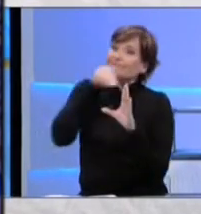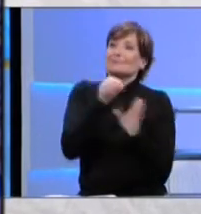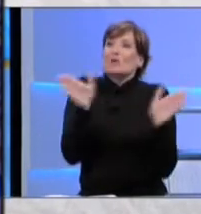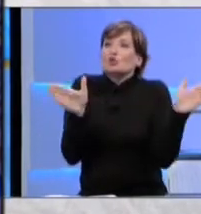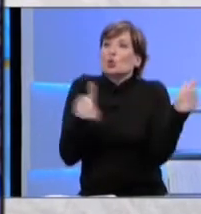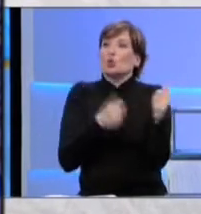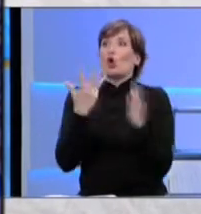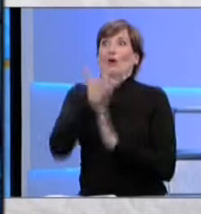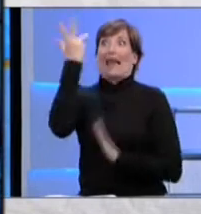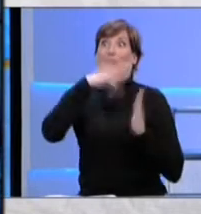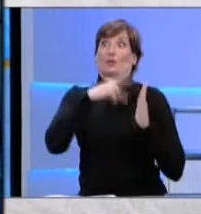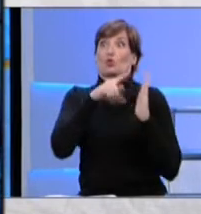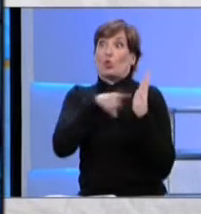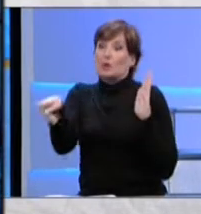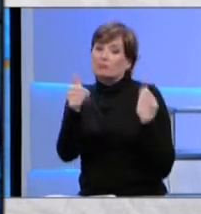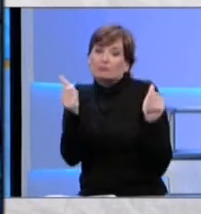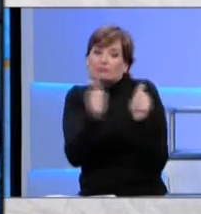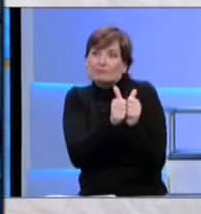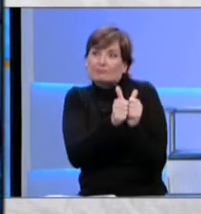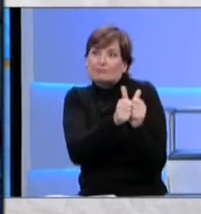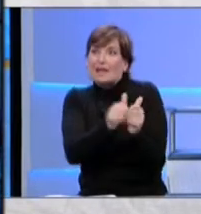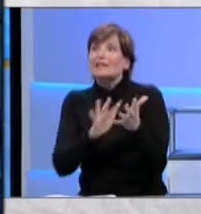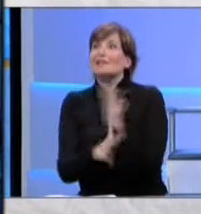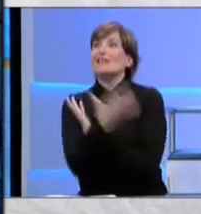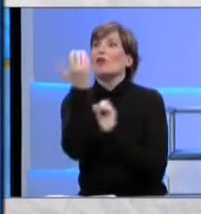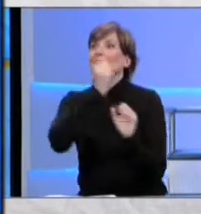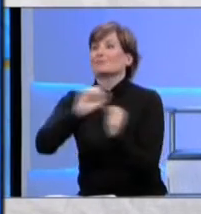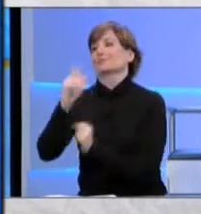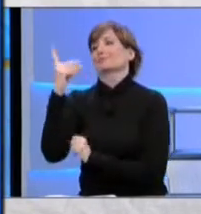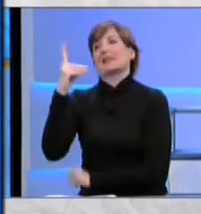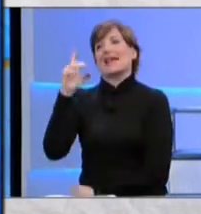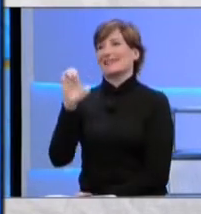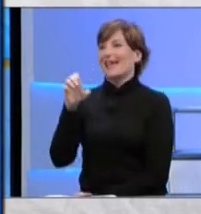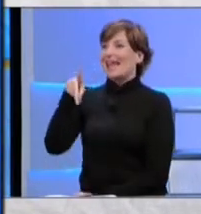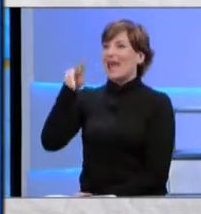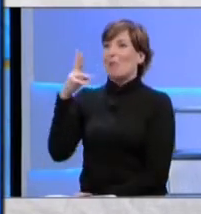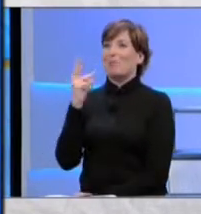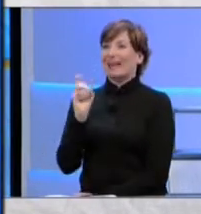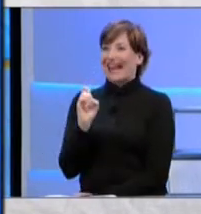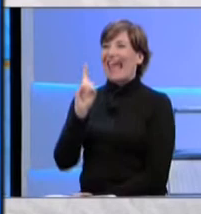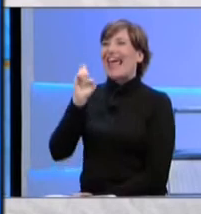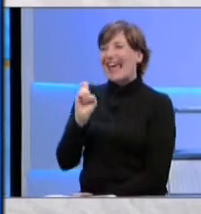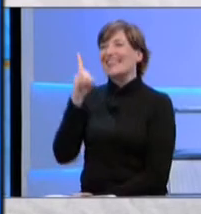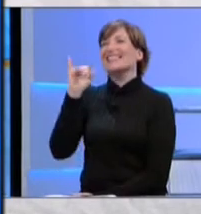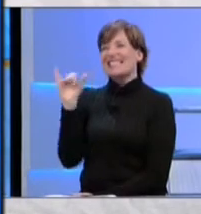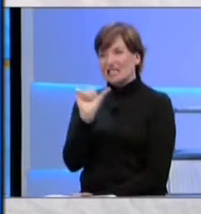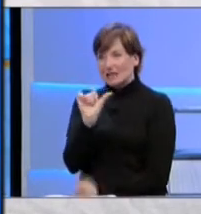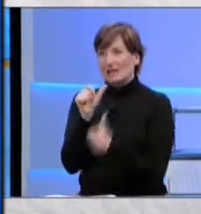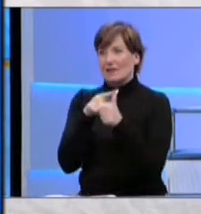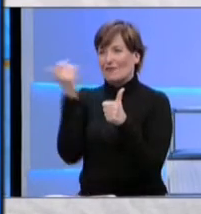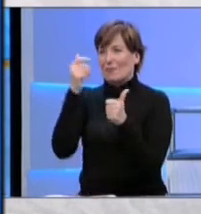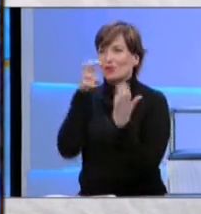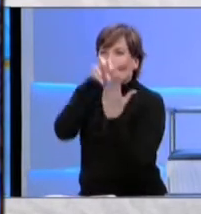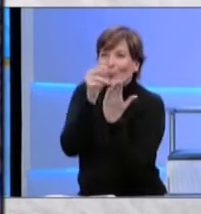e diventavano pittori famosi, non so, De Predis, che è un famoso miniaturista, lo stesso Pinturicchio